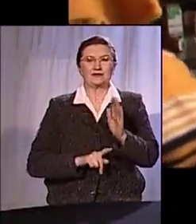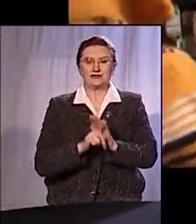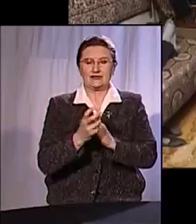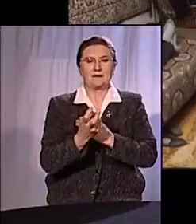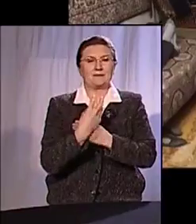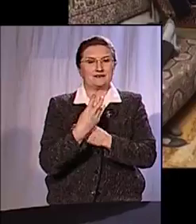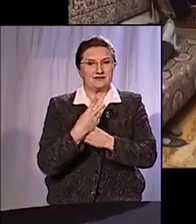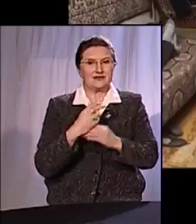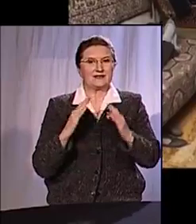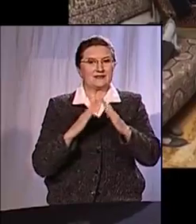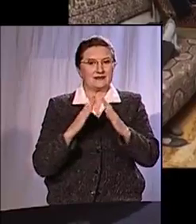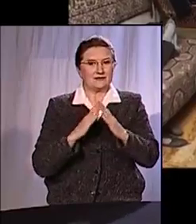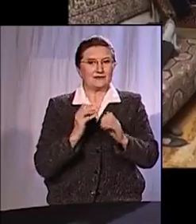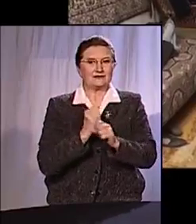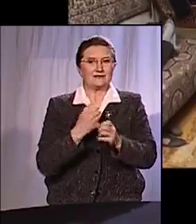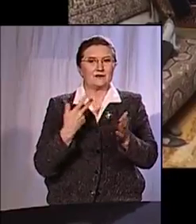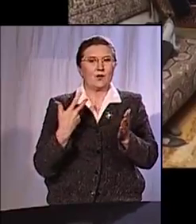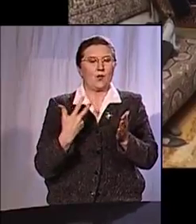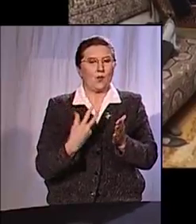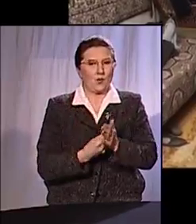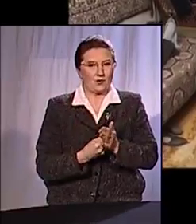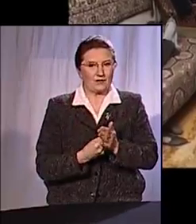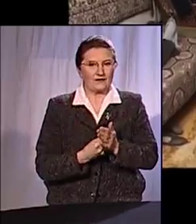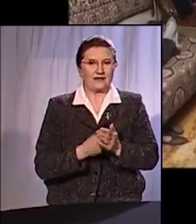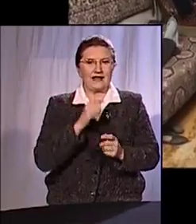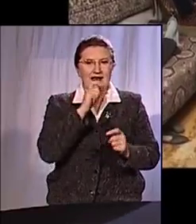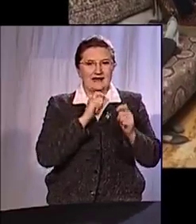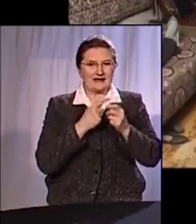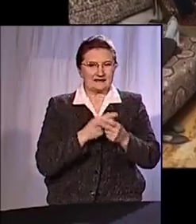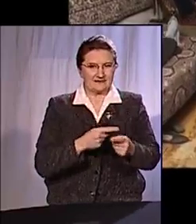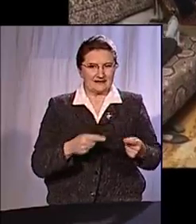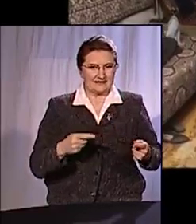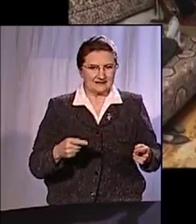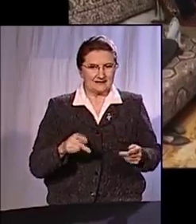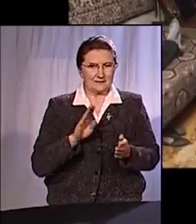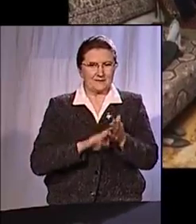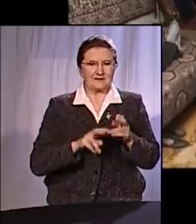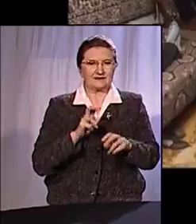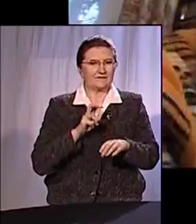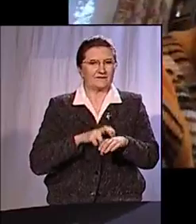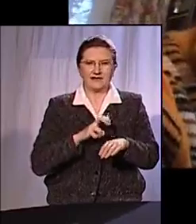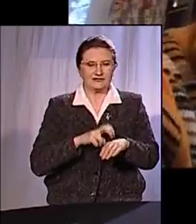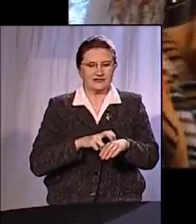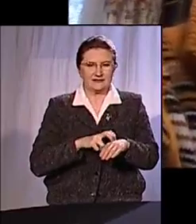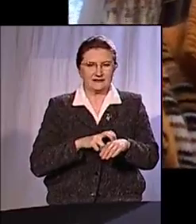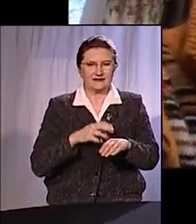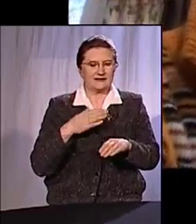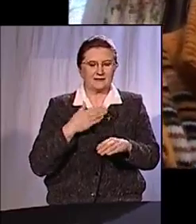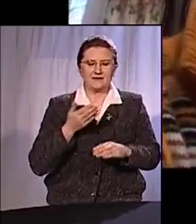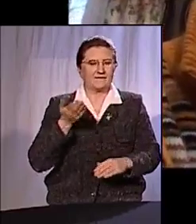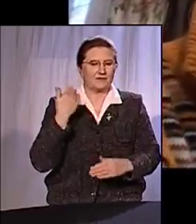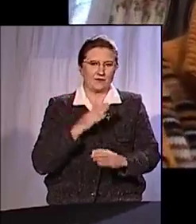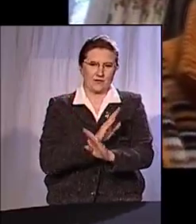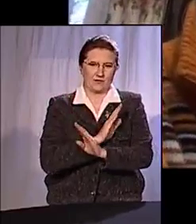посещать на дому, делать мне уколы, лекарства разные. Без врача я бы давно